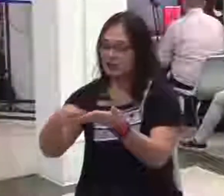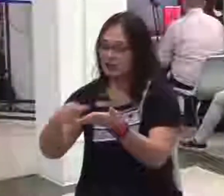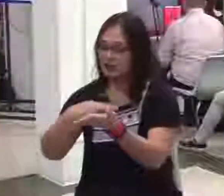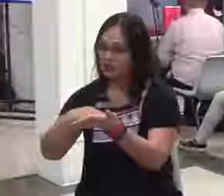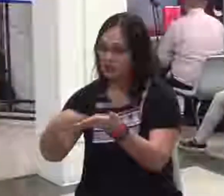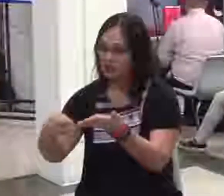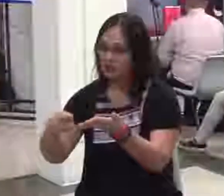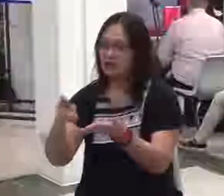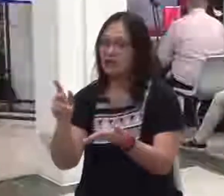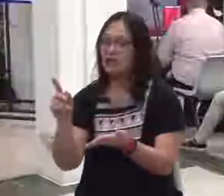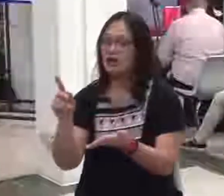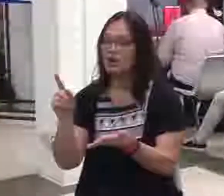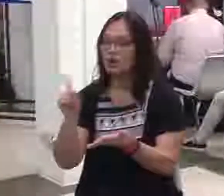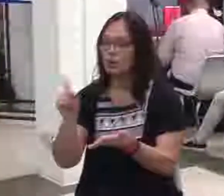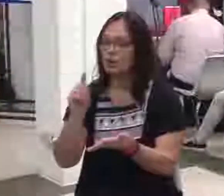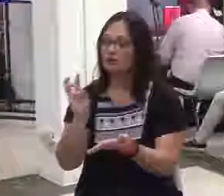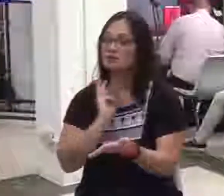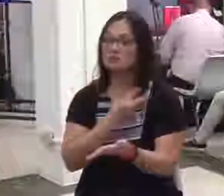so and so?